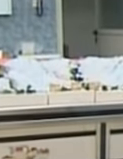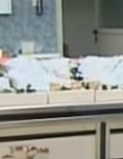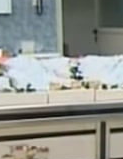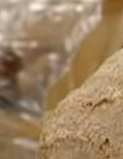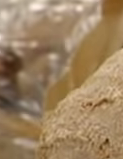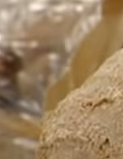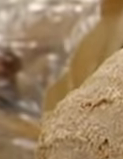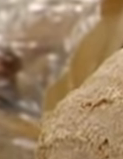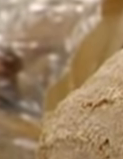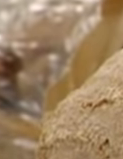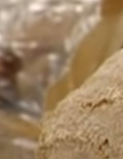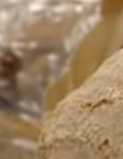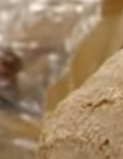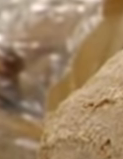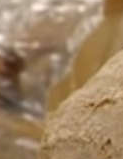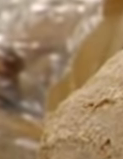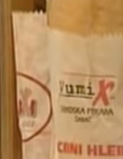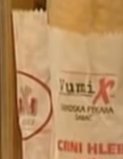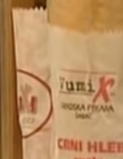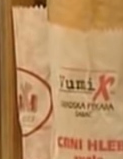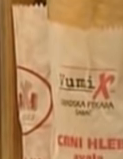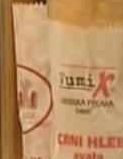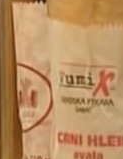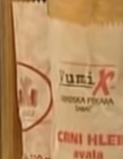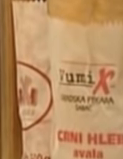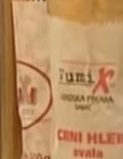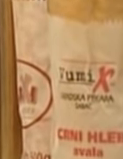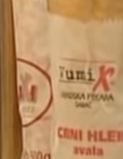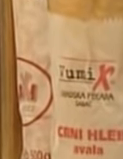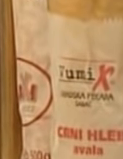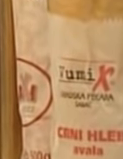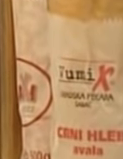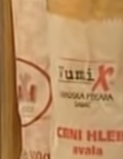Hleba stava 44 dinara